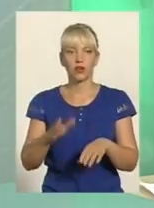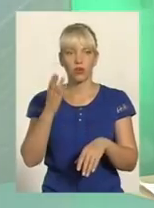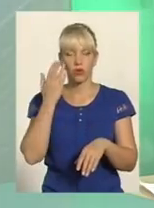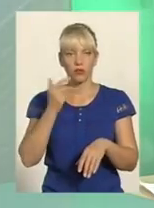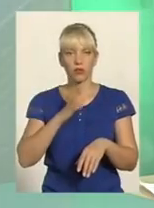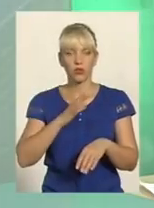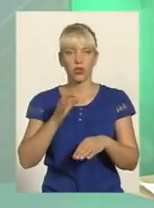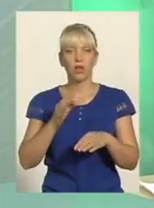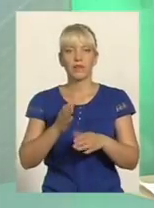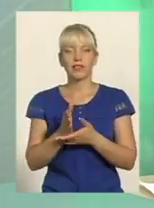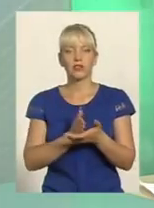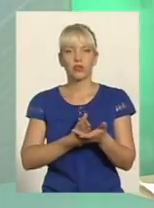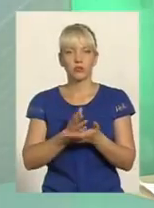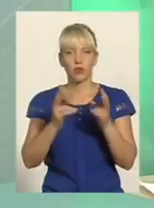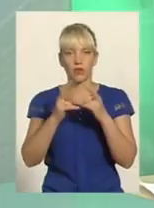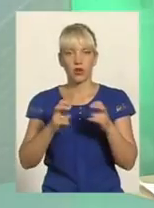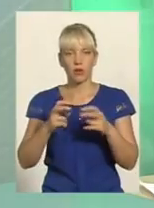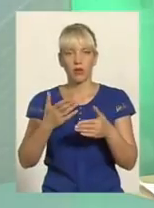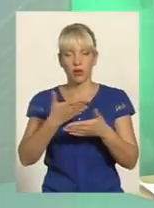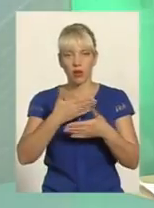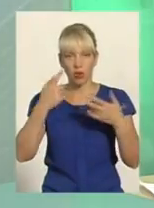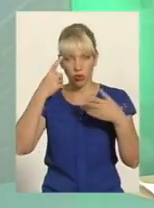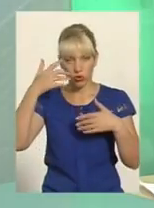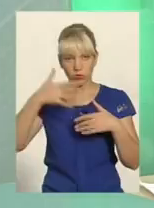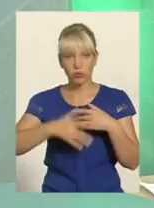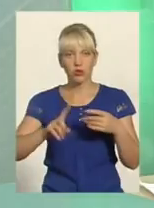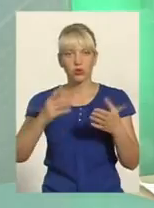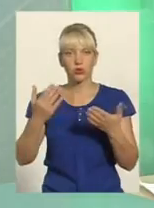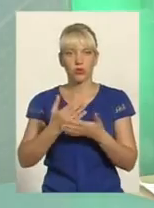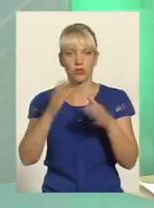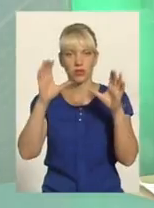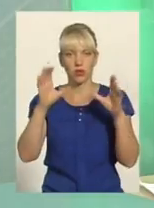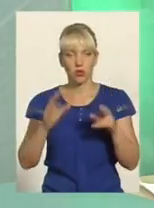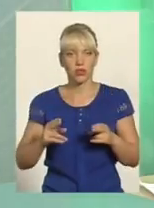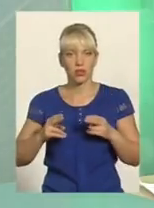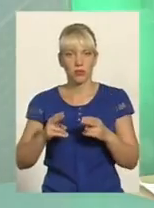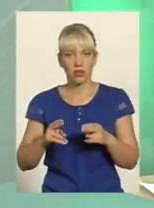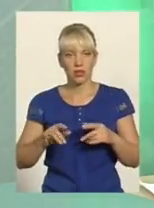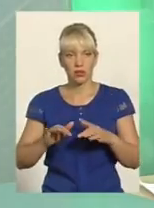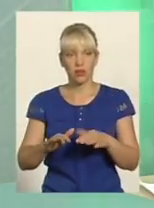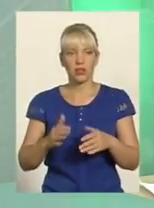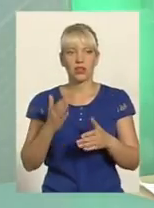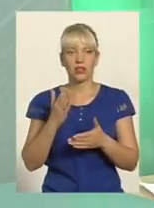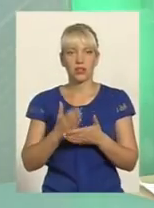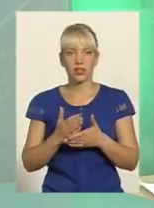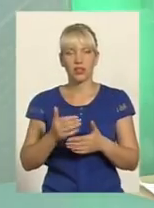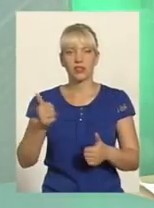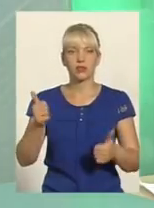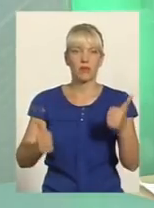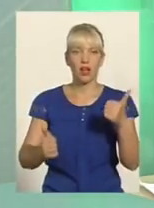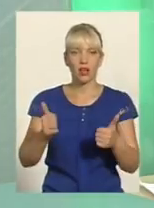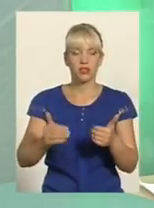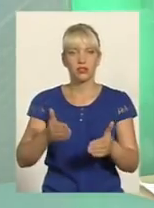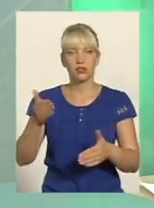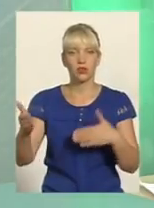Ми розуміємо, що з введенням в дію нового кримінально-профіційного кодексу є відповідна змагальність сторін Є